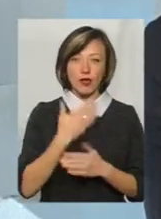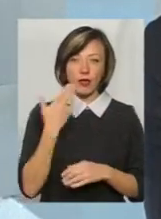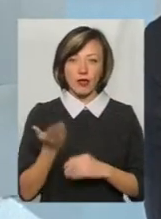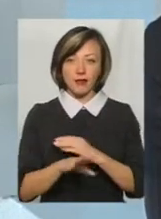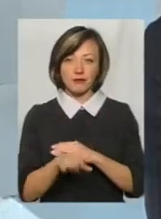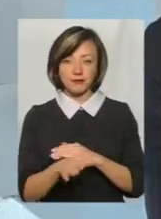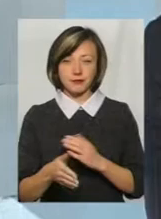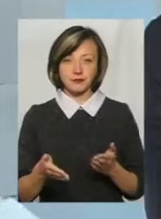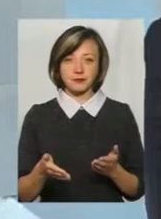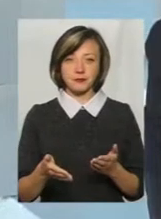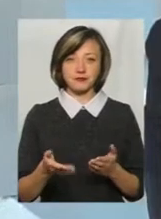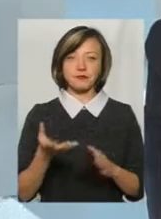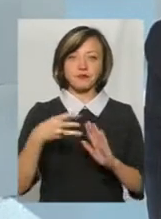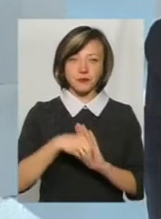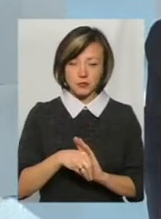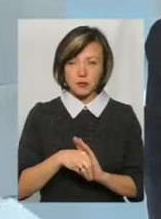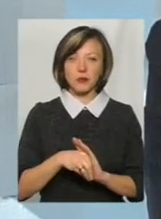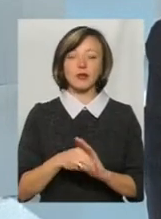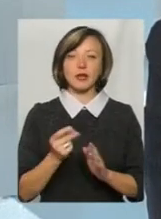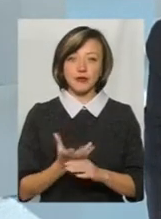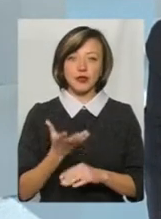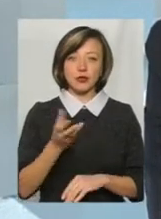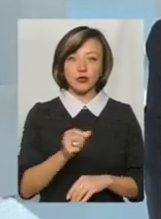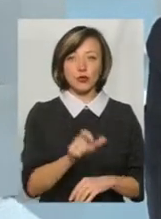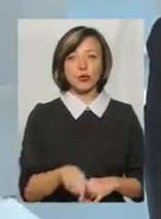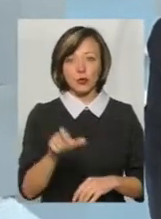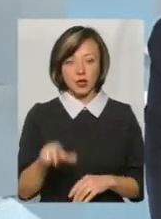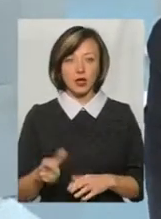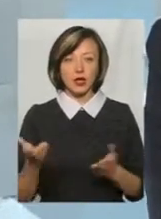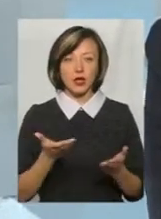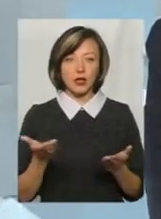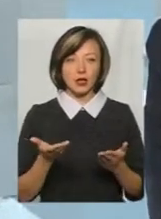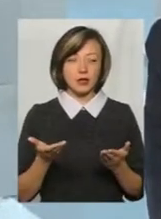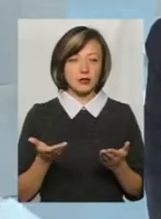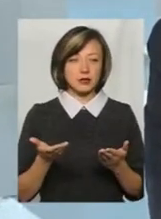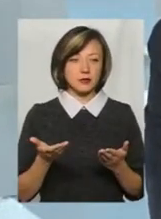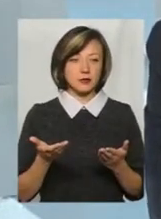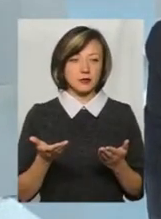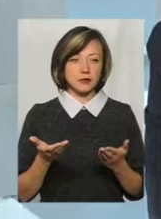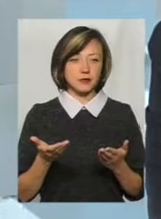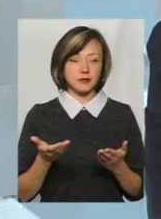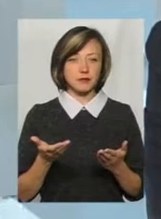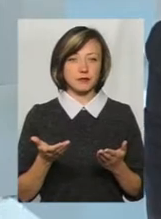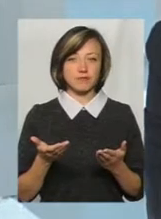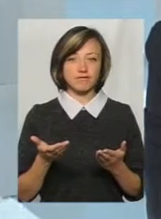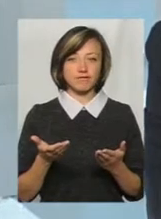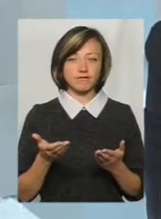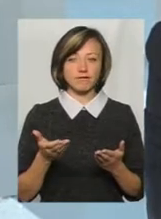в тому числі, і фінансують людей, які трошки підбурюють